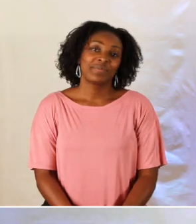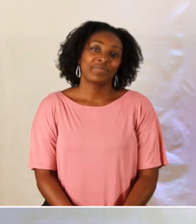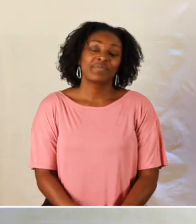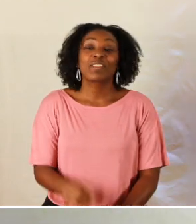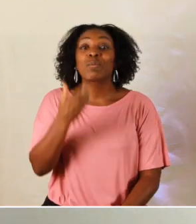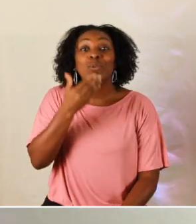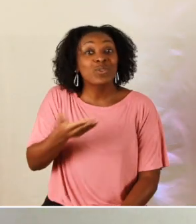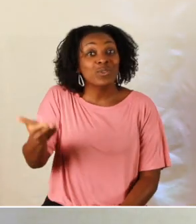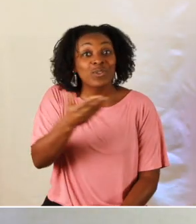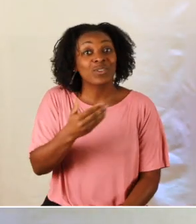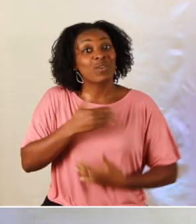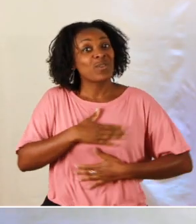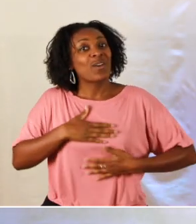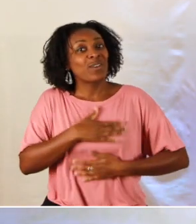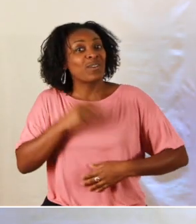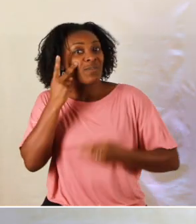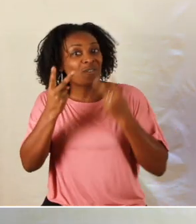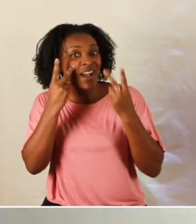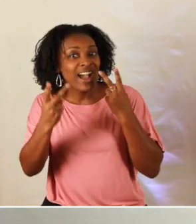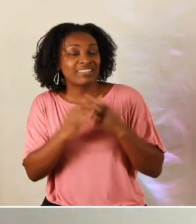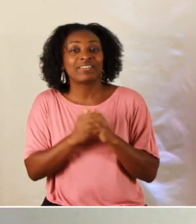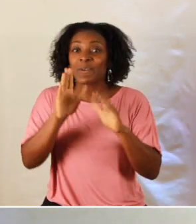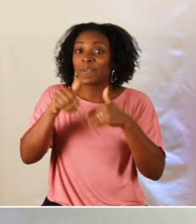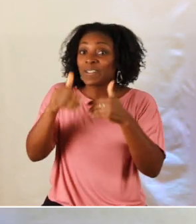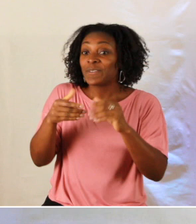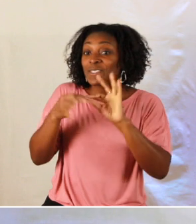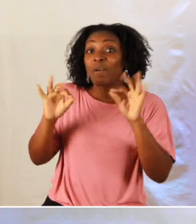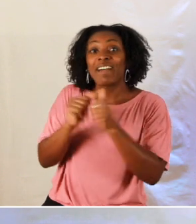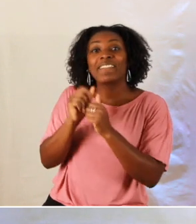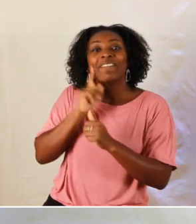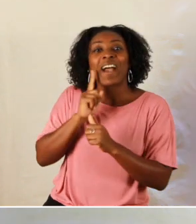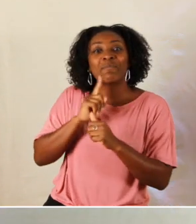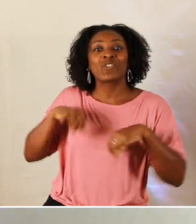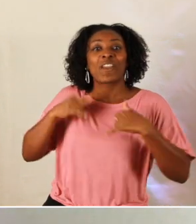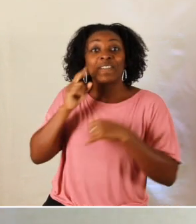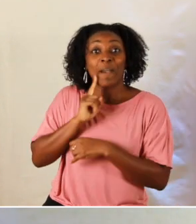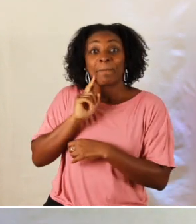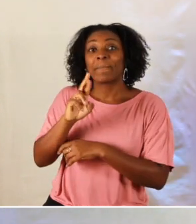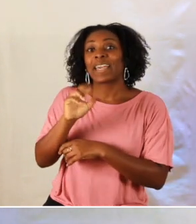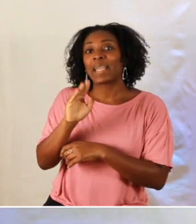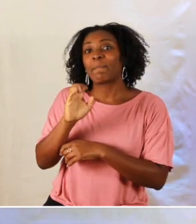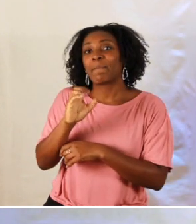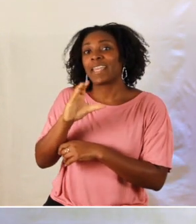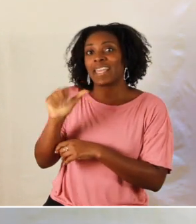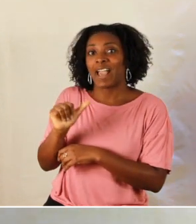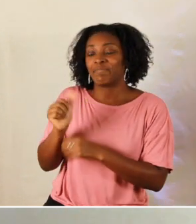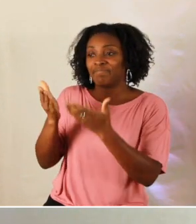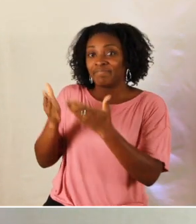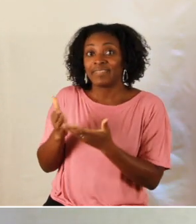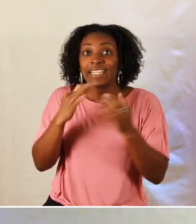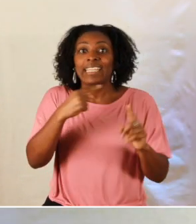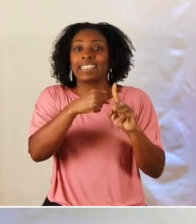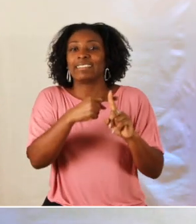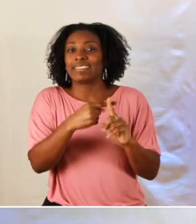bonjour à tous et à toutes content de vous retrouver on continue notre histoire avec rébéka et l'église l'église qu'est ce que l